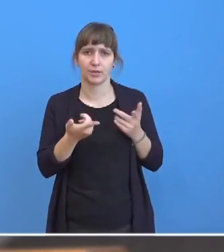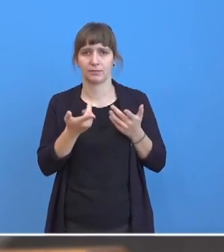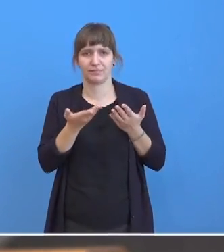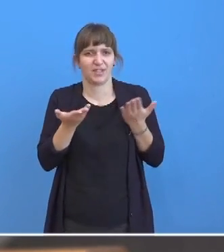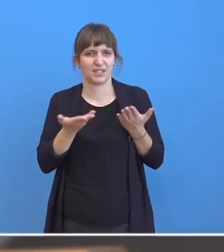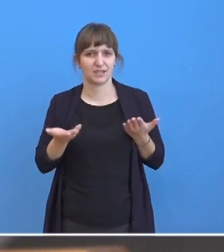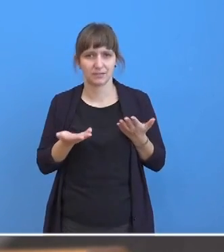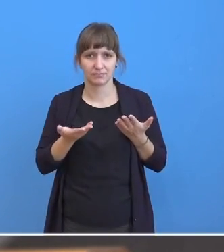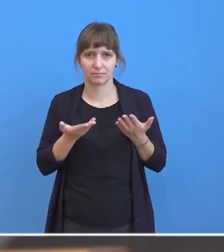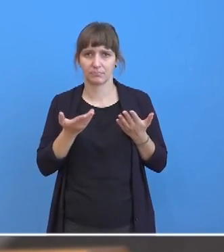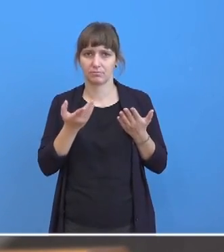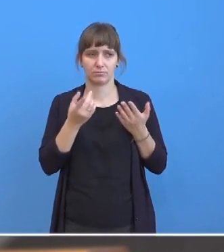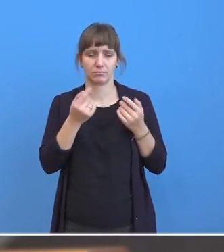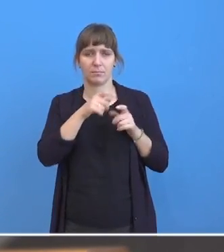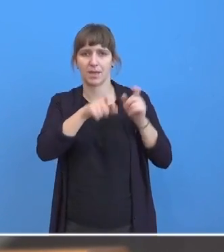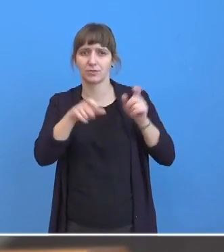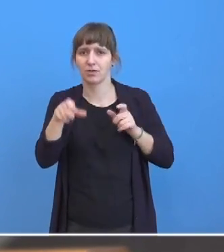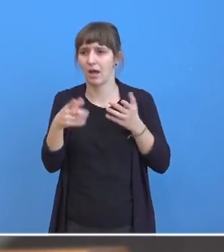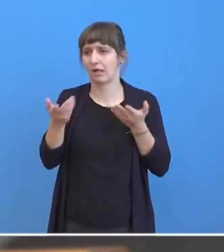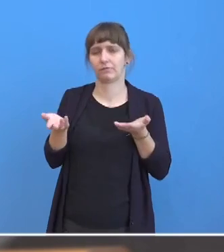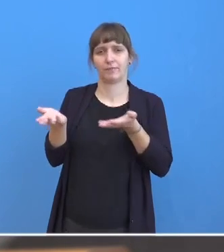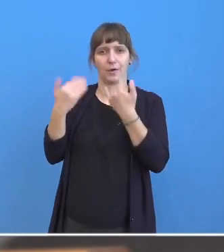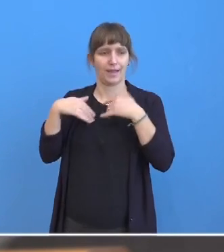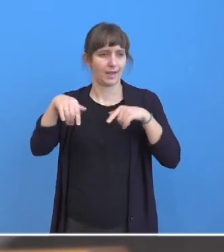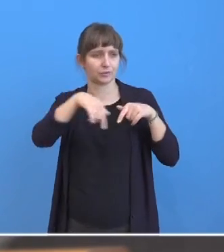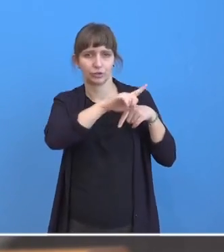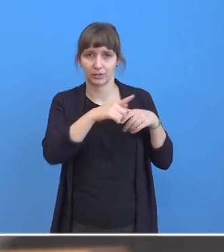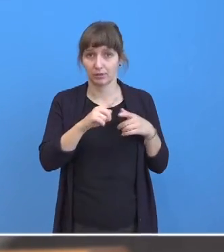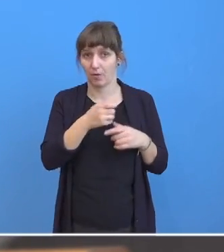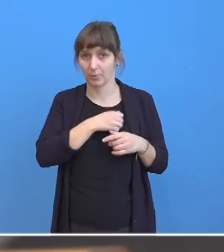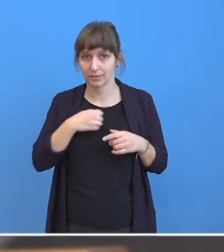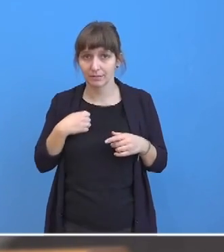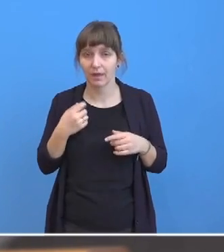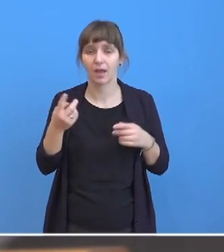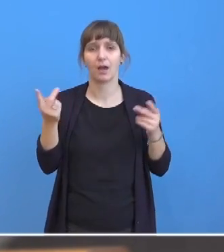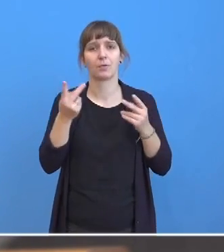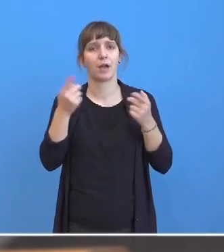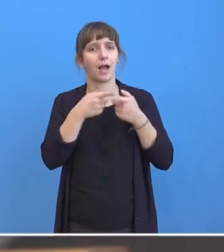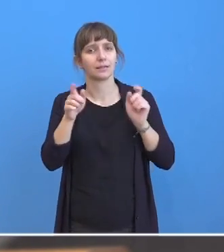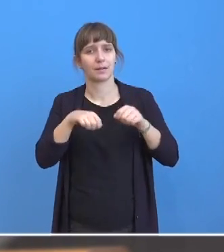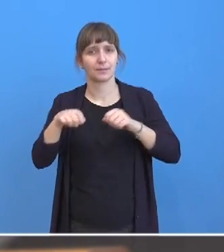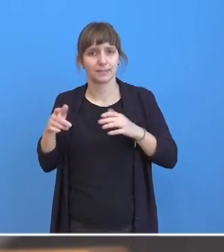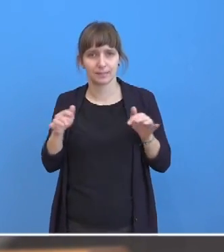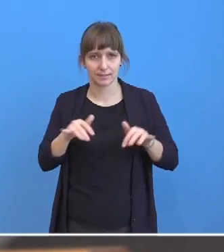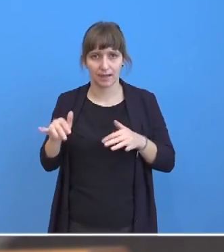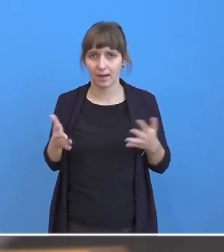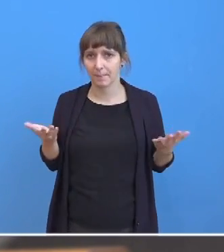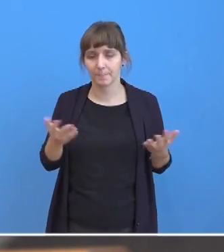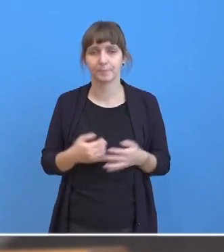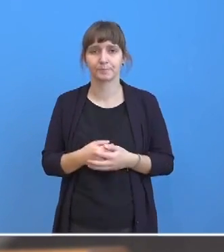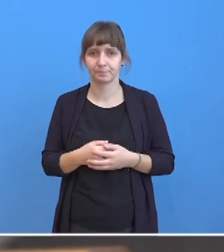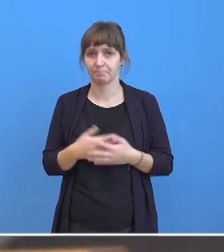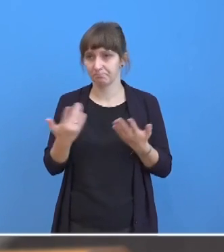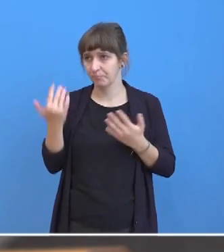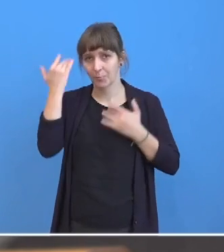woher könnte so Personal genommen werden? Wäre das auch Bundeswehr oder gibt es da noch andere Kapazitäten? Ja, gibt es da